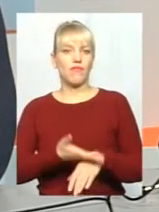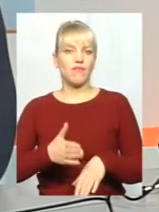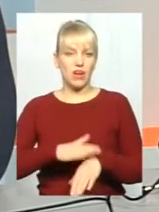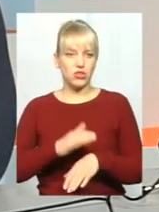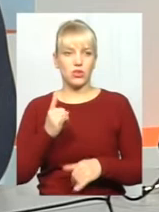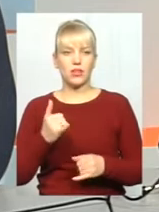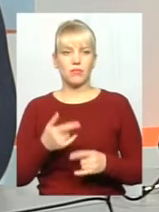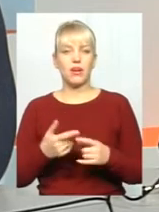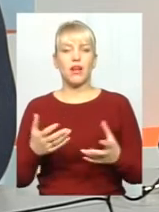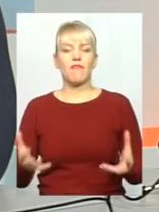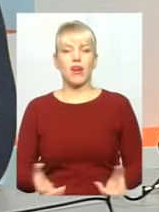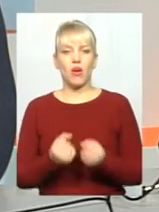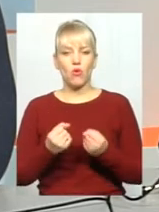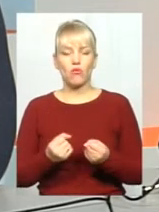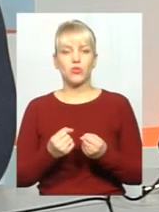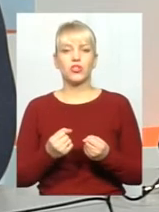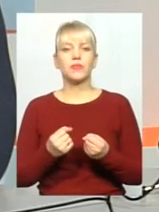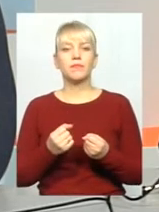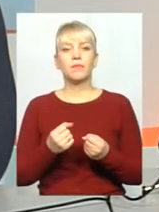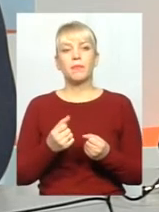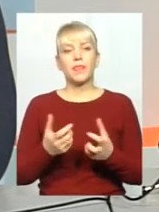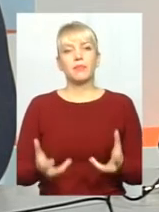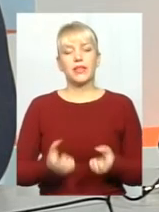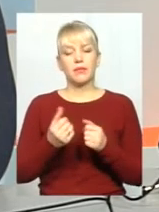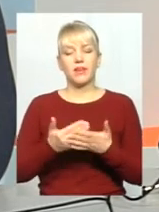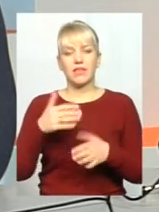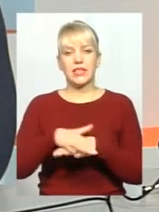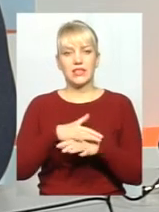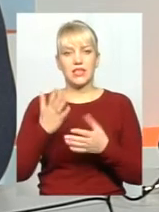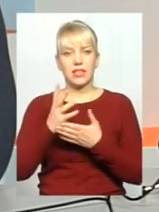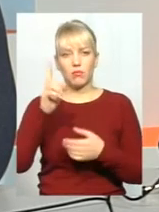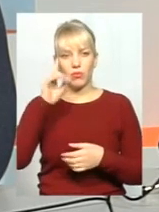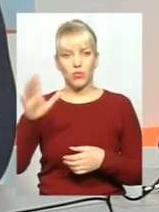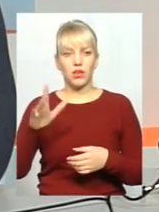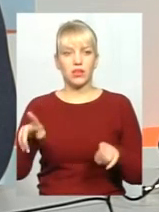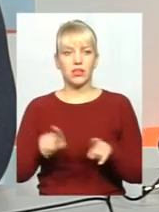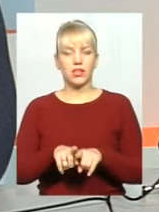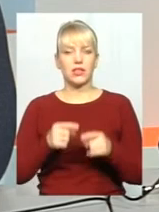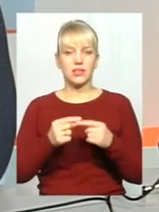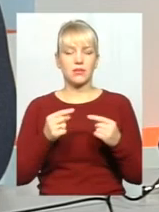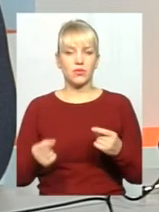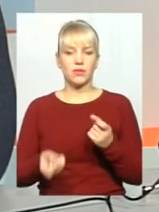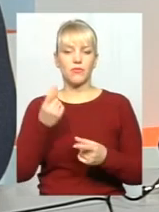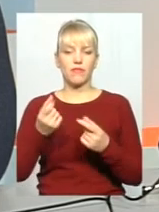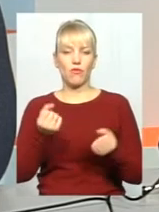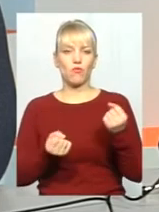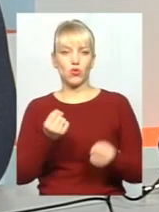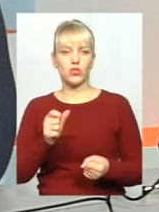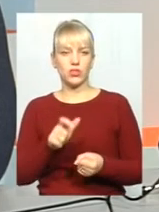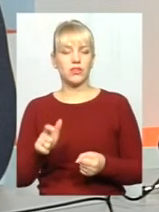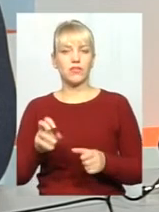велику підтримку саме населення, досить популярним стало такий спосіб виявлення водіїв, як